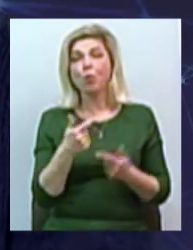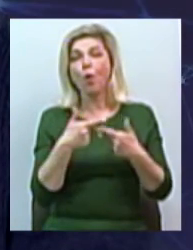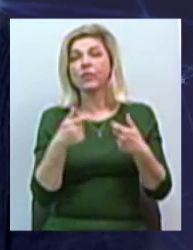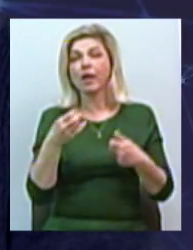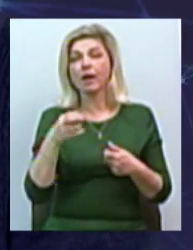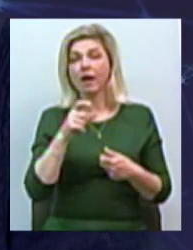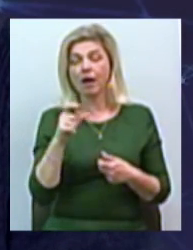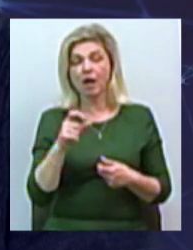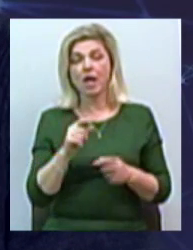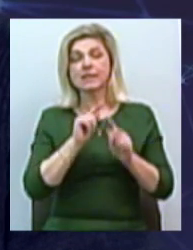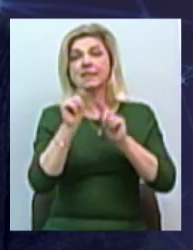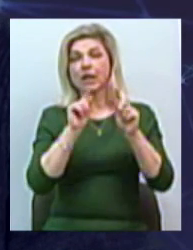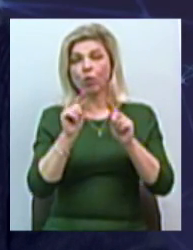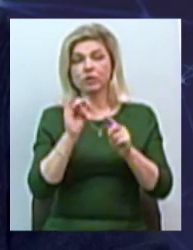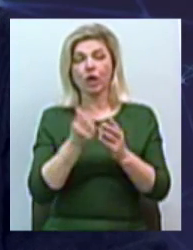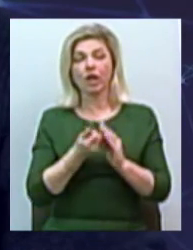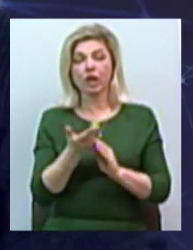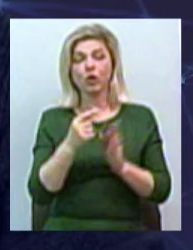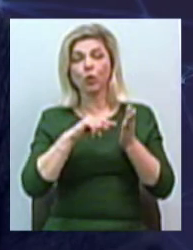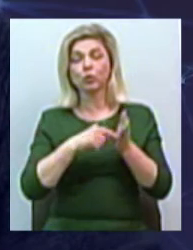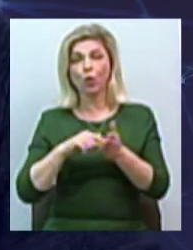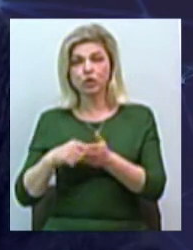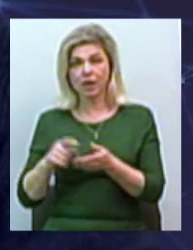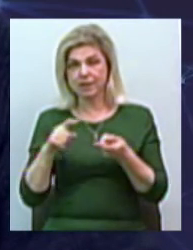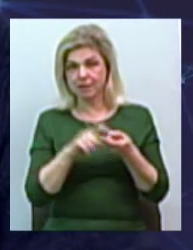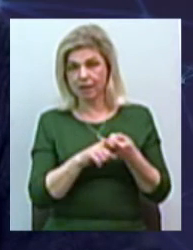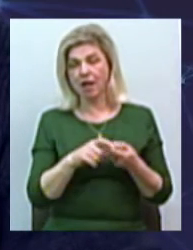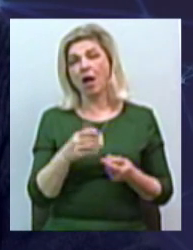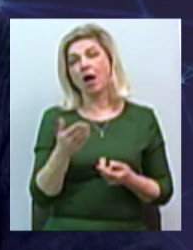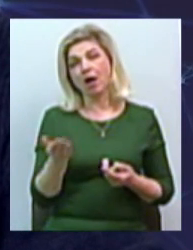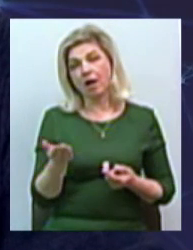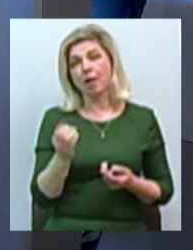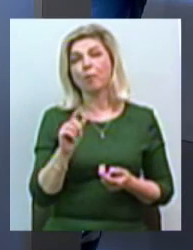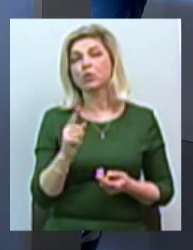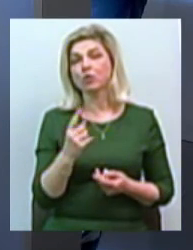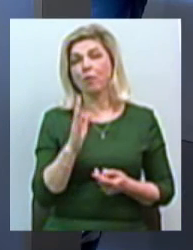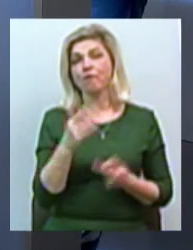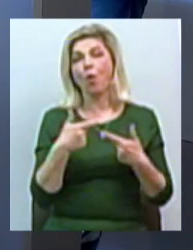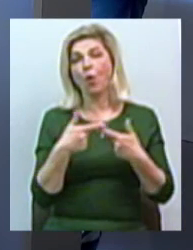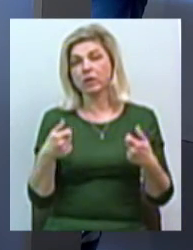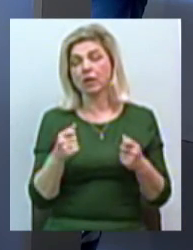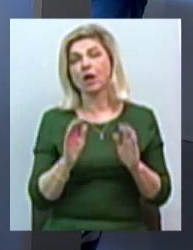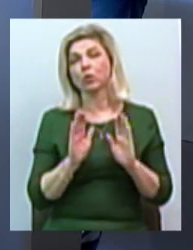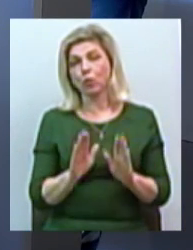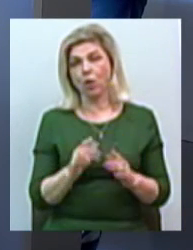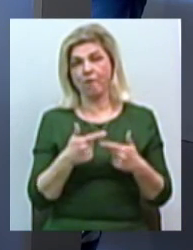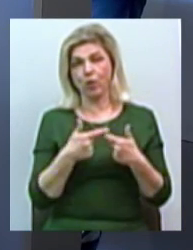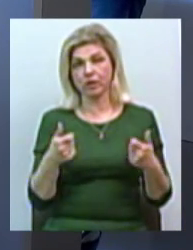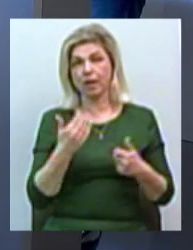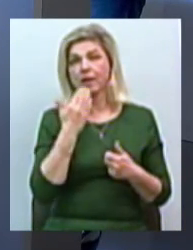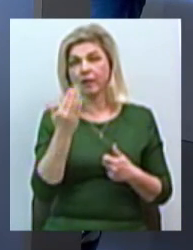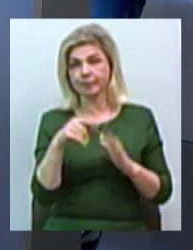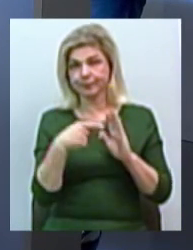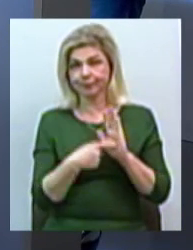зірковості, ну, зрозуміло, їх кількість таких точок залежить від зірковості, але чому саме в готелях і лише в готелях? – Так, це,